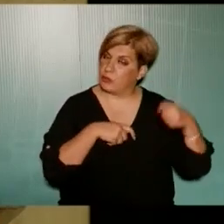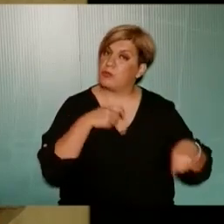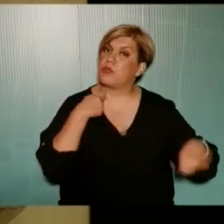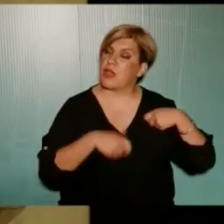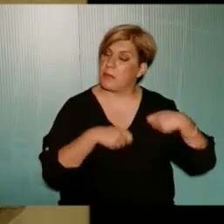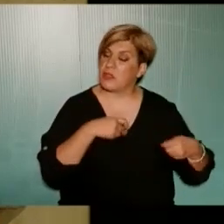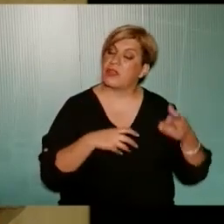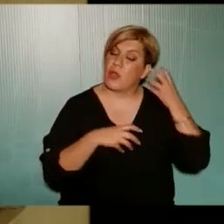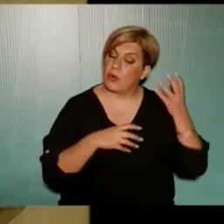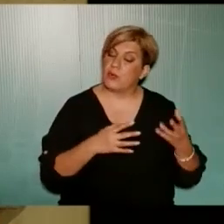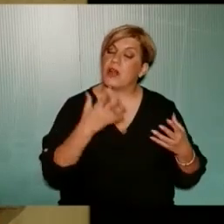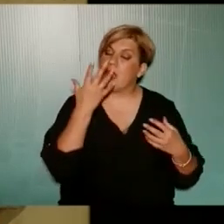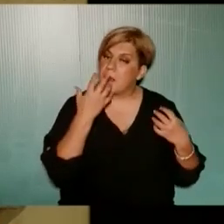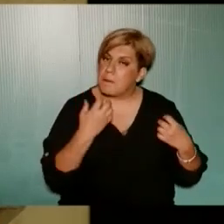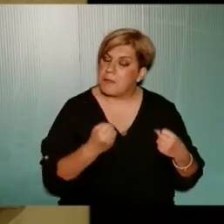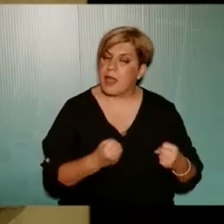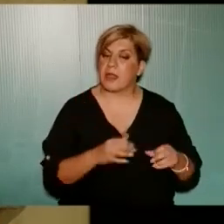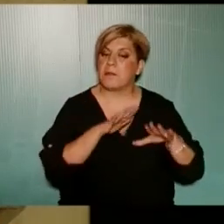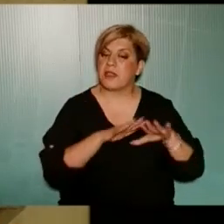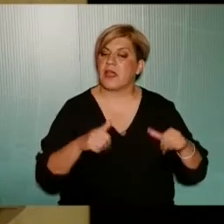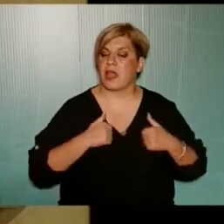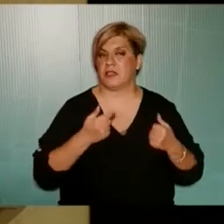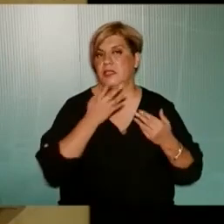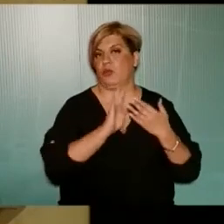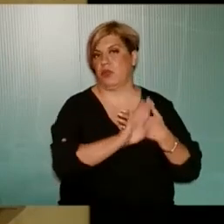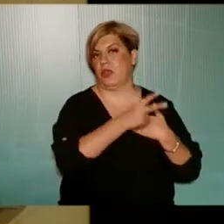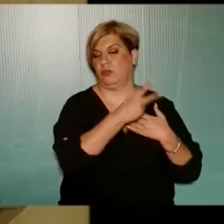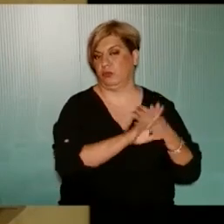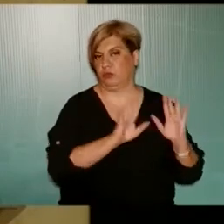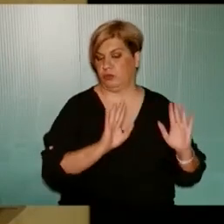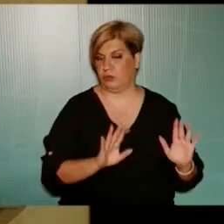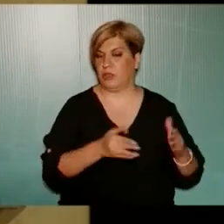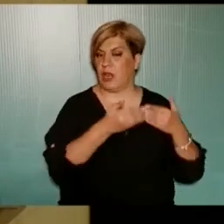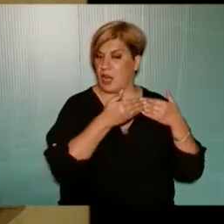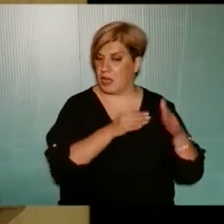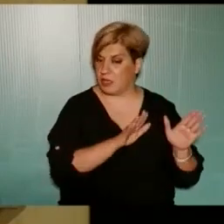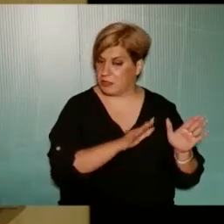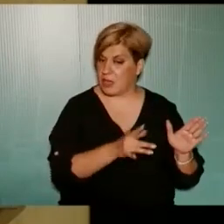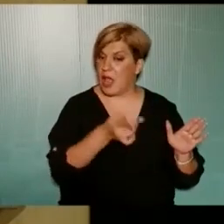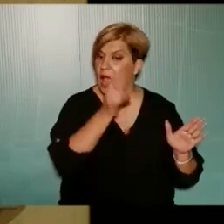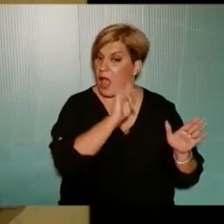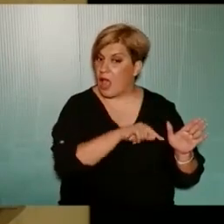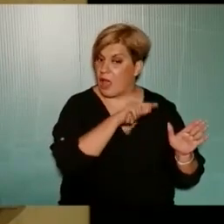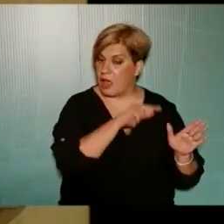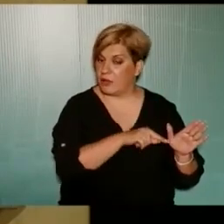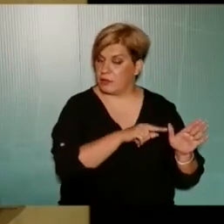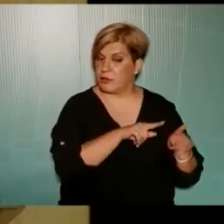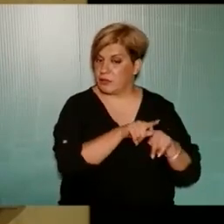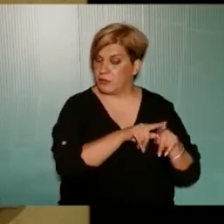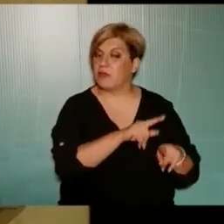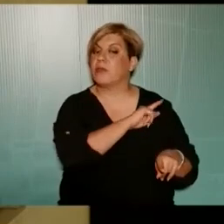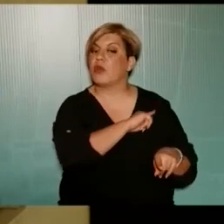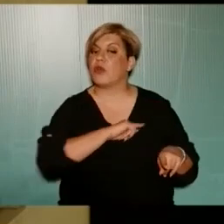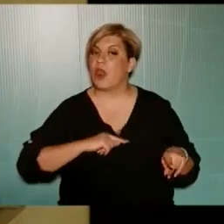διαμαρτύρονται Θεωρούμε ότι είναι να υπάρχει Παιδική χαρά στην γειτονιά τους Άρα να ανοίξει Αύριο αυτή η παιδική χαρά Σε συνεννόηση με τον